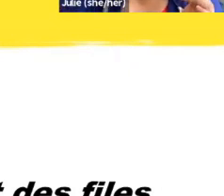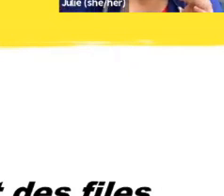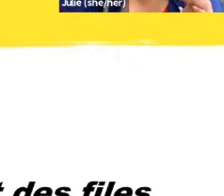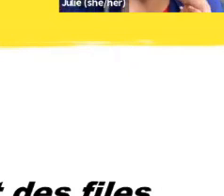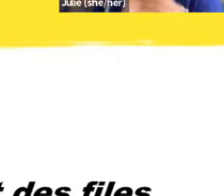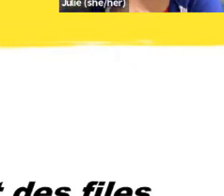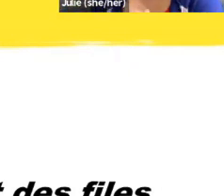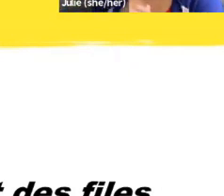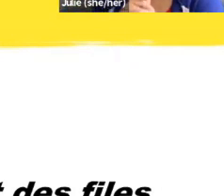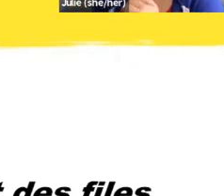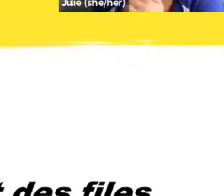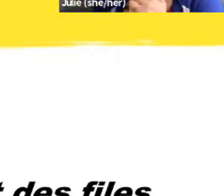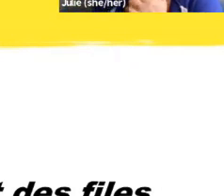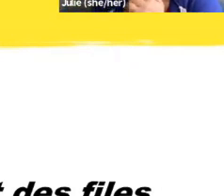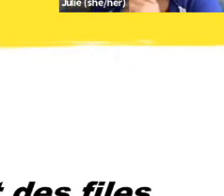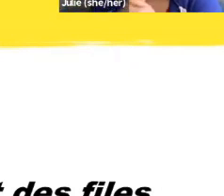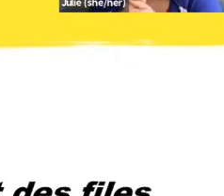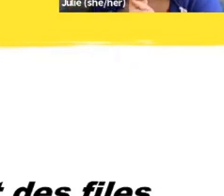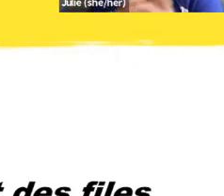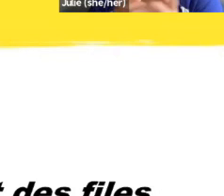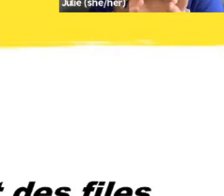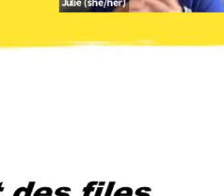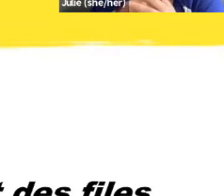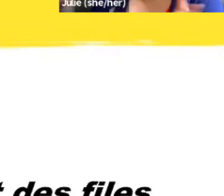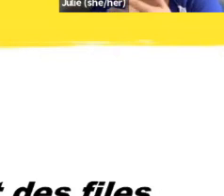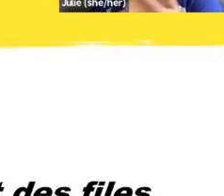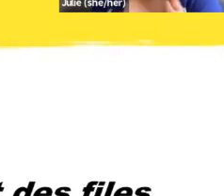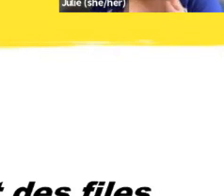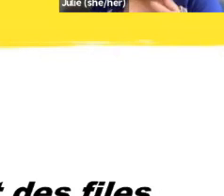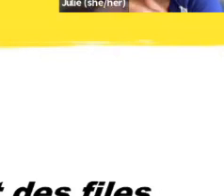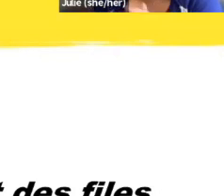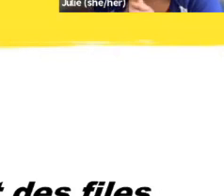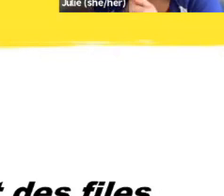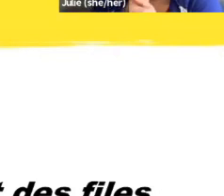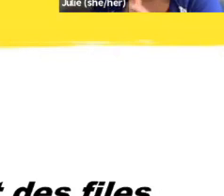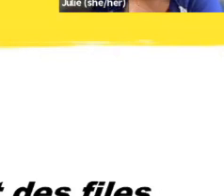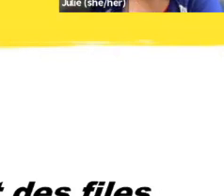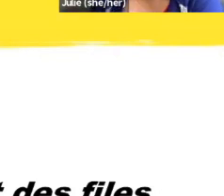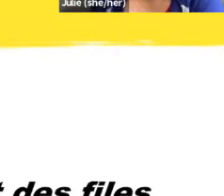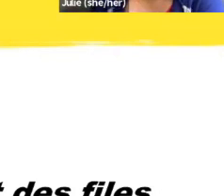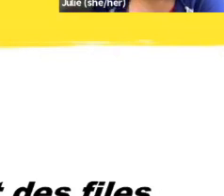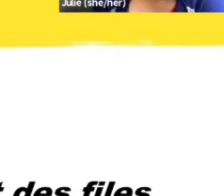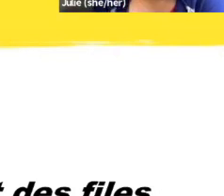qu'est-ce qui est contrainte excessive pour le gouvernement fédéral et même pour le gouvernement provincial,